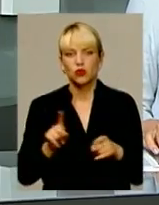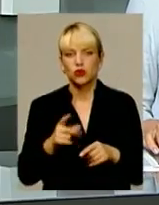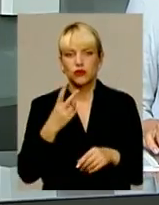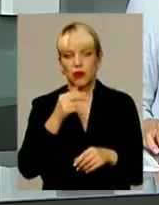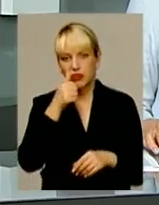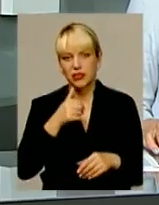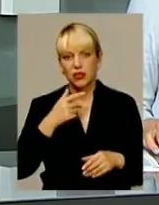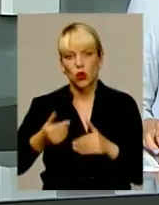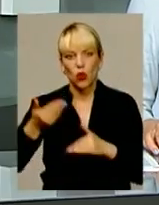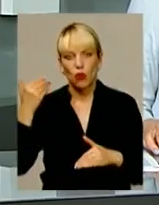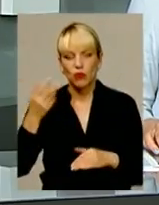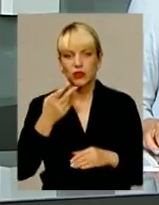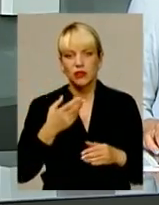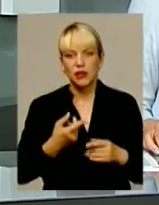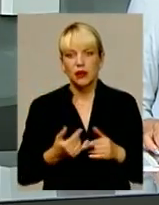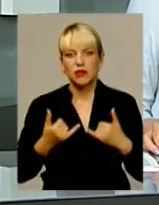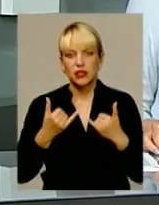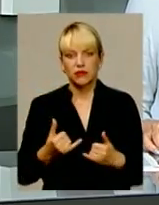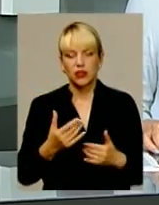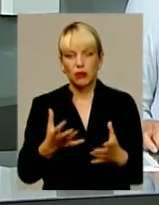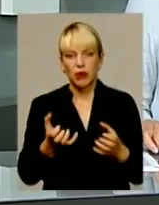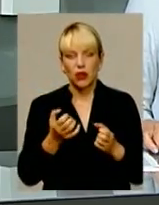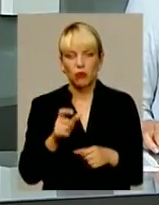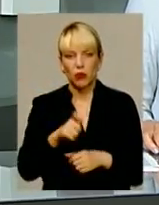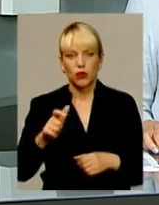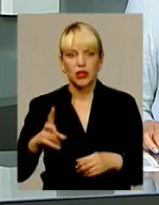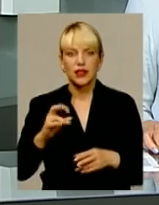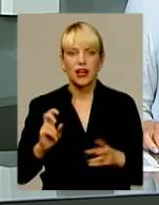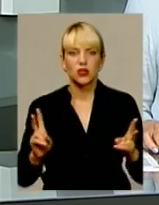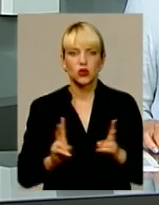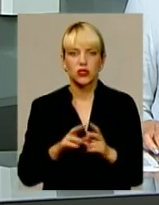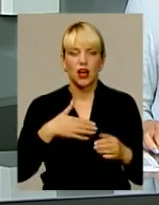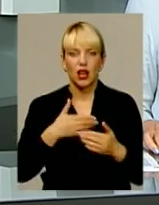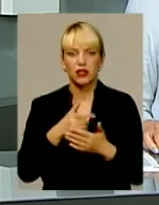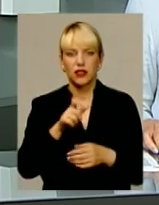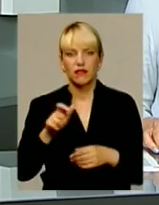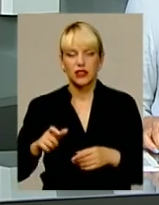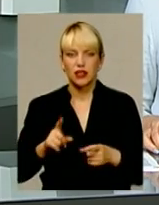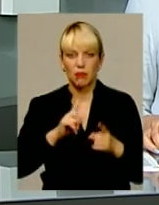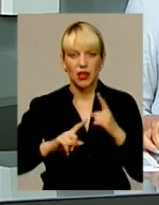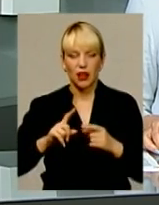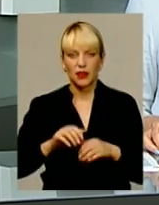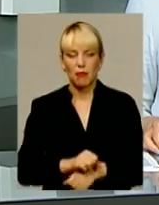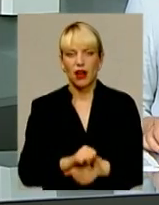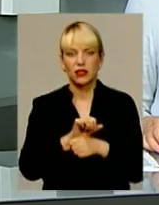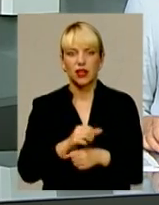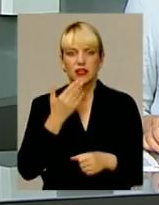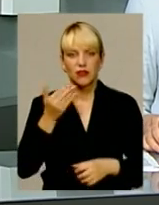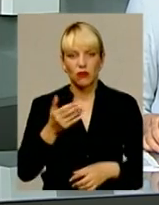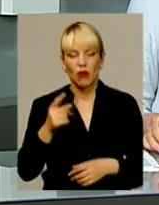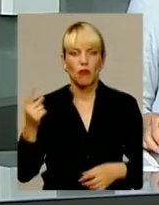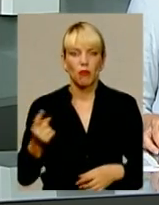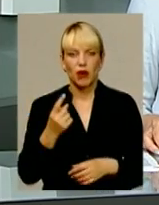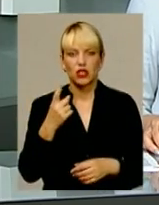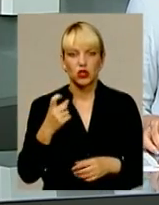місяці своєї роботи присвятив лише прийомам громадян. На зустрічі з активістами Ради Майдану він звітував про перших 100 днів